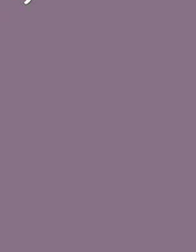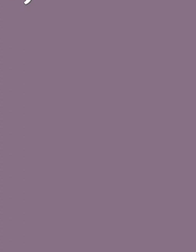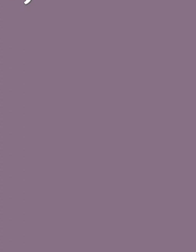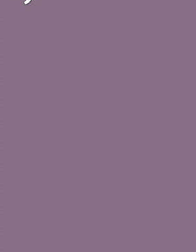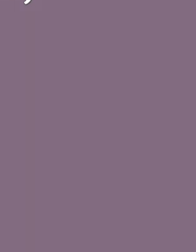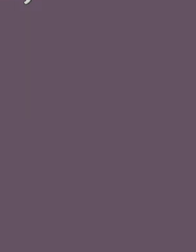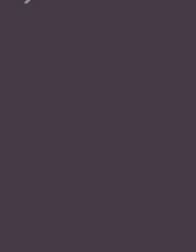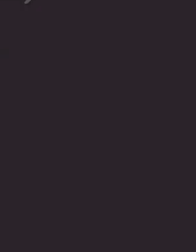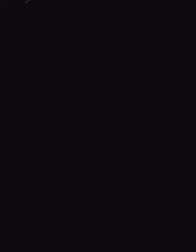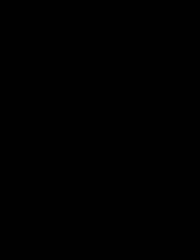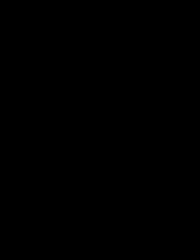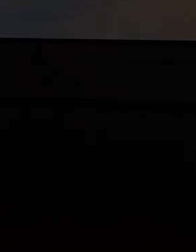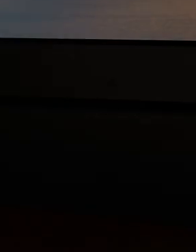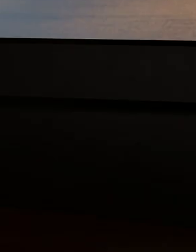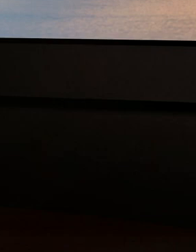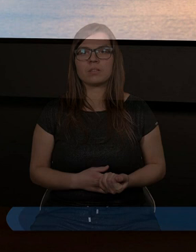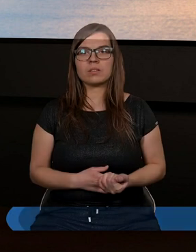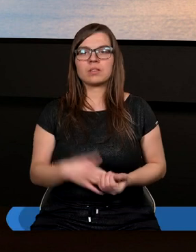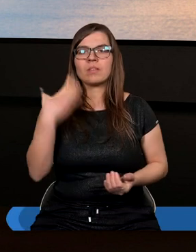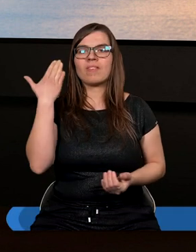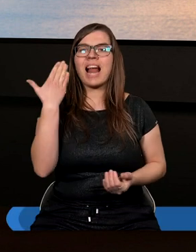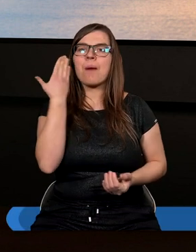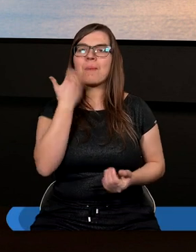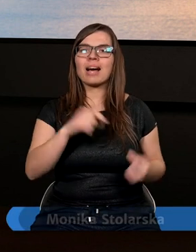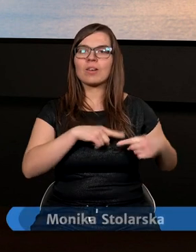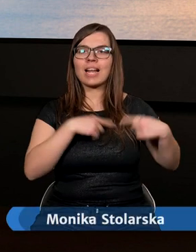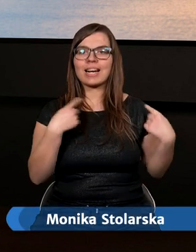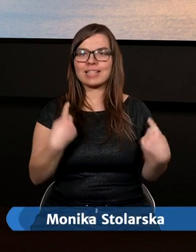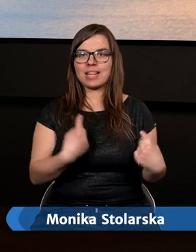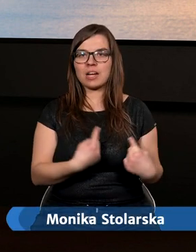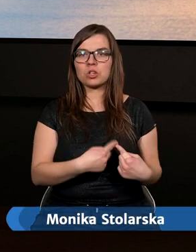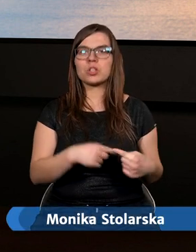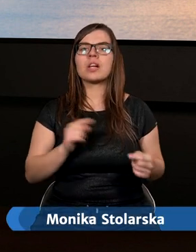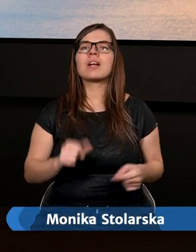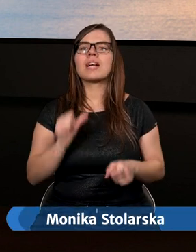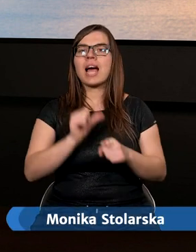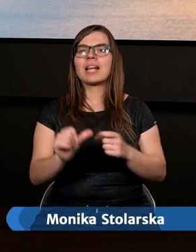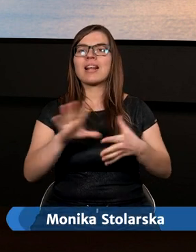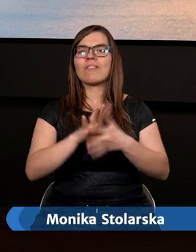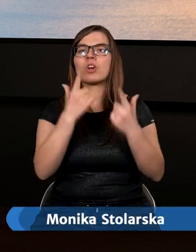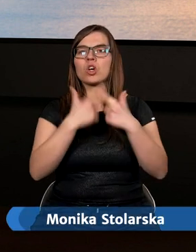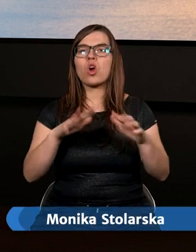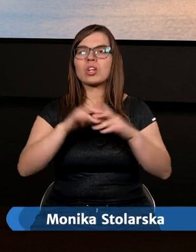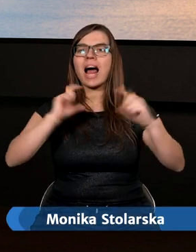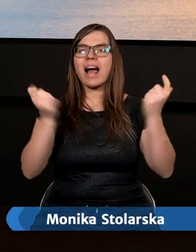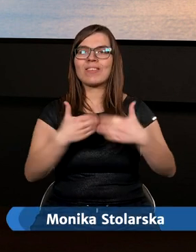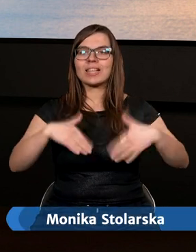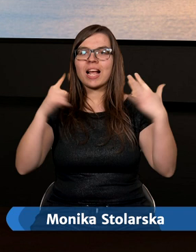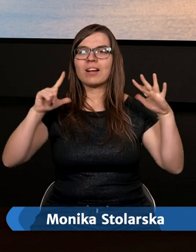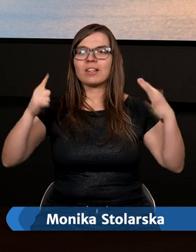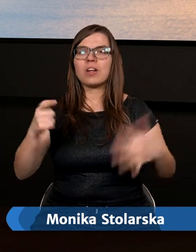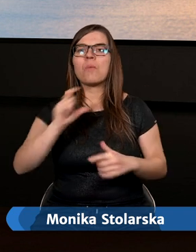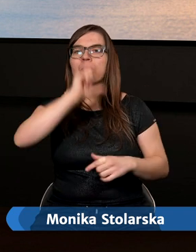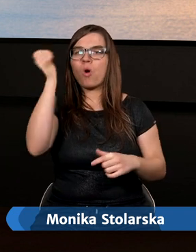Dziękujemy. Witam bardzo serdecznie. Jesteśmy w Kościele Adwentystów Dnia Siódmego,